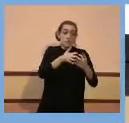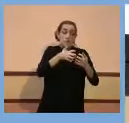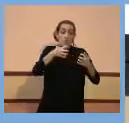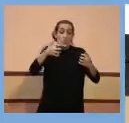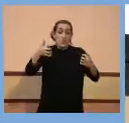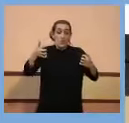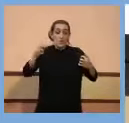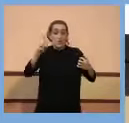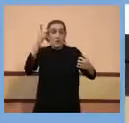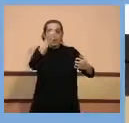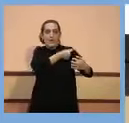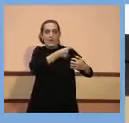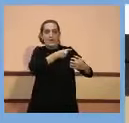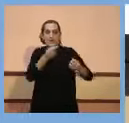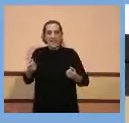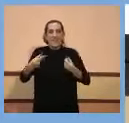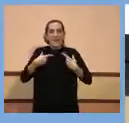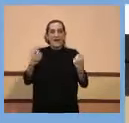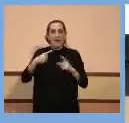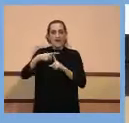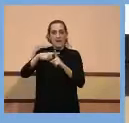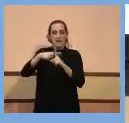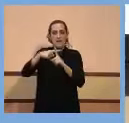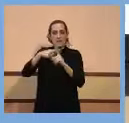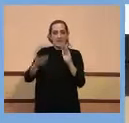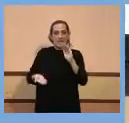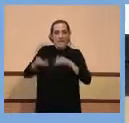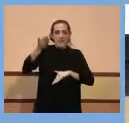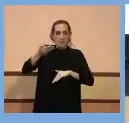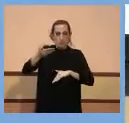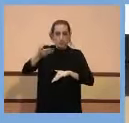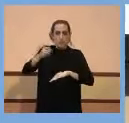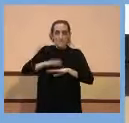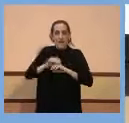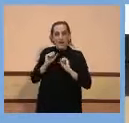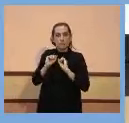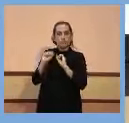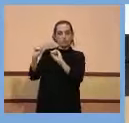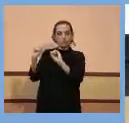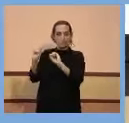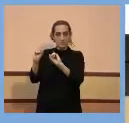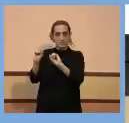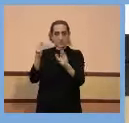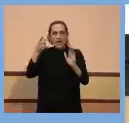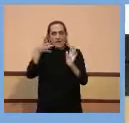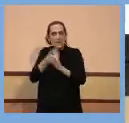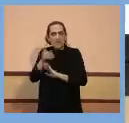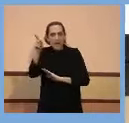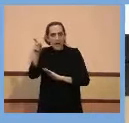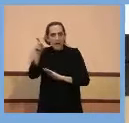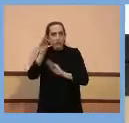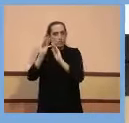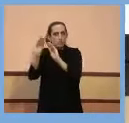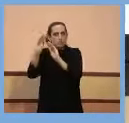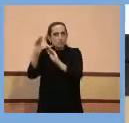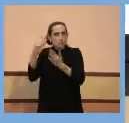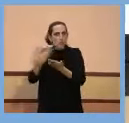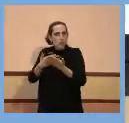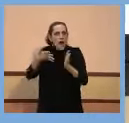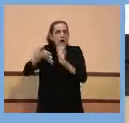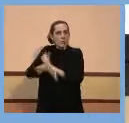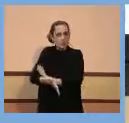más elevados de anticuerpos. això són arguments a favor que dóna el Ministerio. Després, va